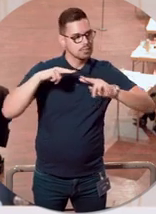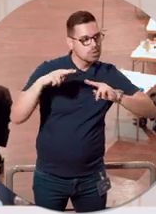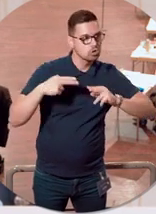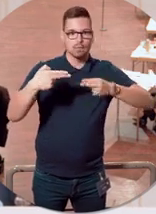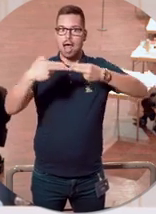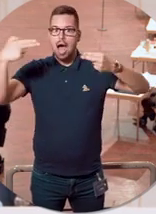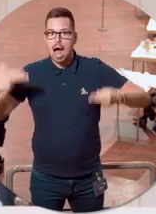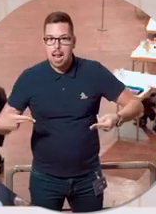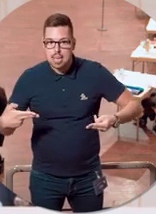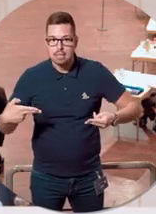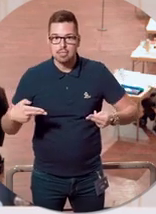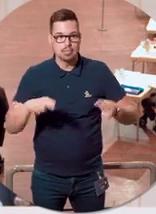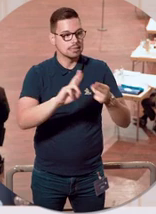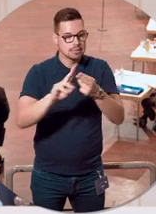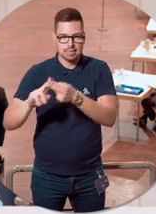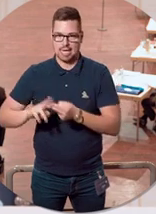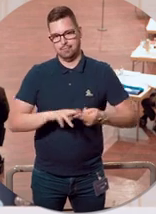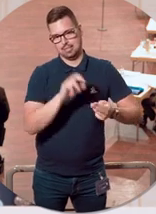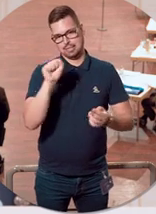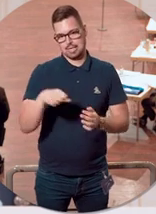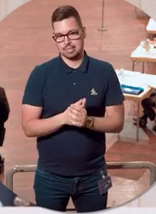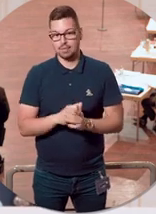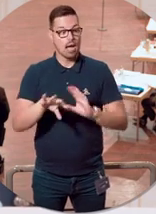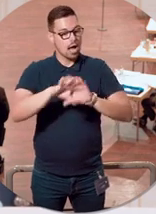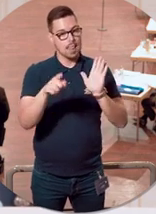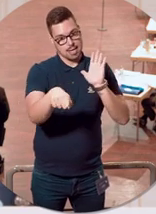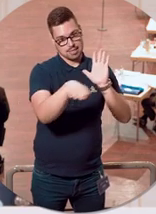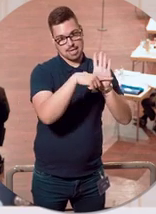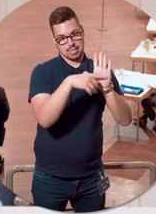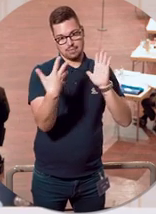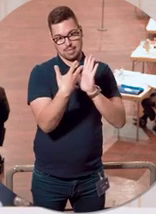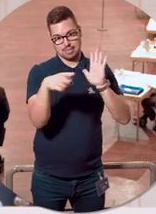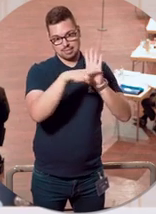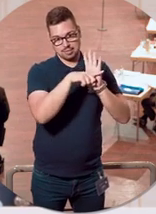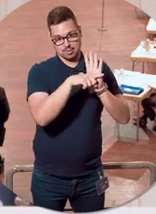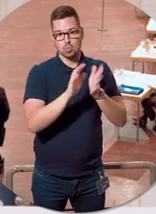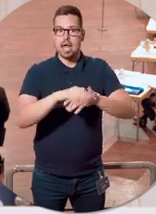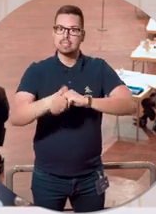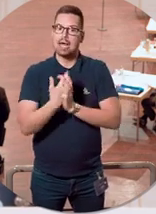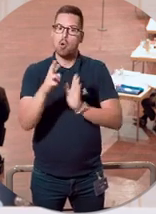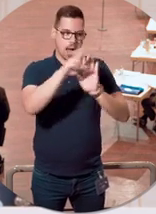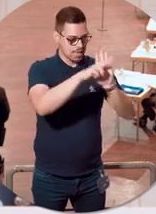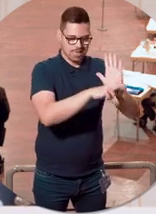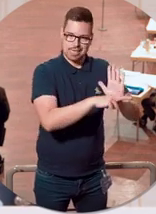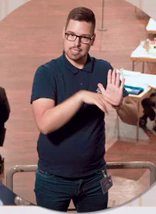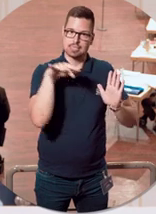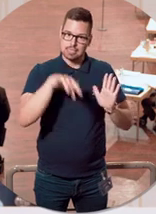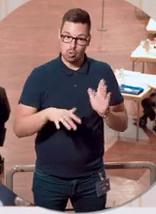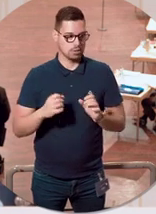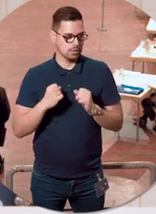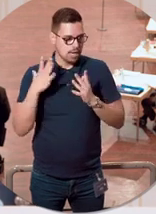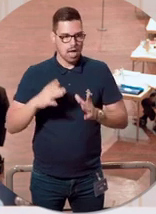in Hallen eben jetzt nochmal zusammenkommt, wenn alle negativ getestet sind, wenn gewisse Hygieneregeln eingehalten werden. Und ja, es sind sogar